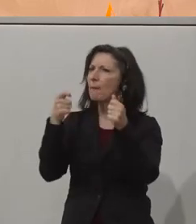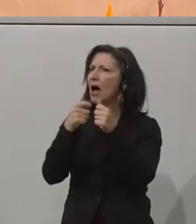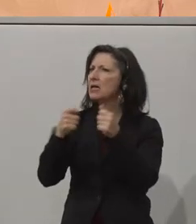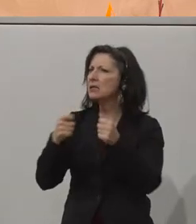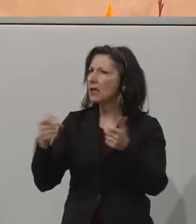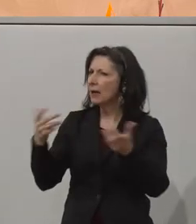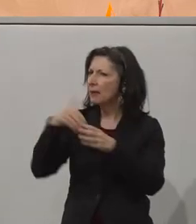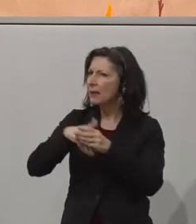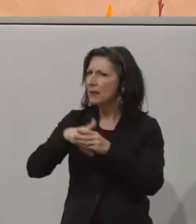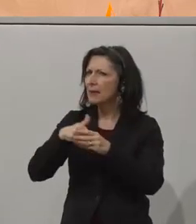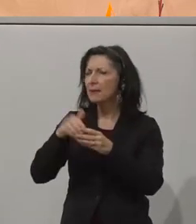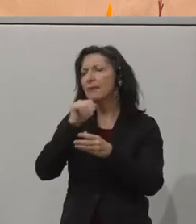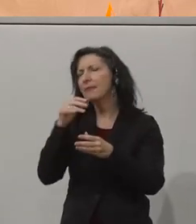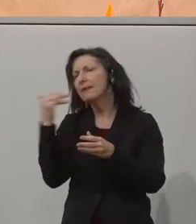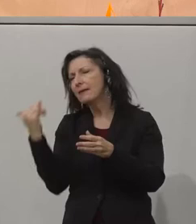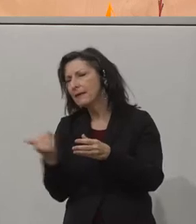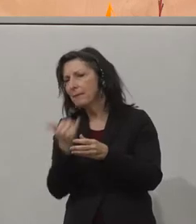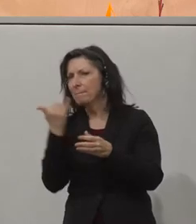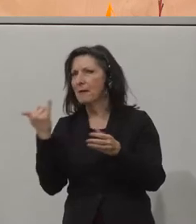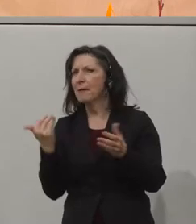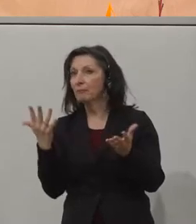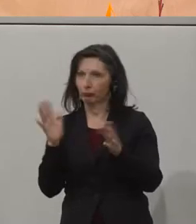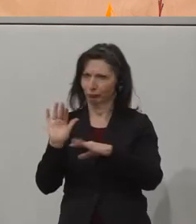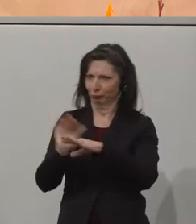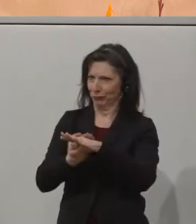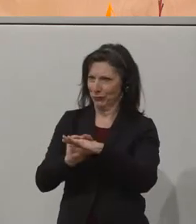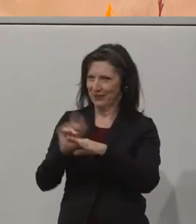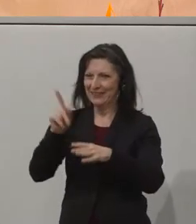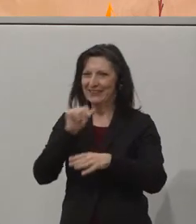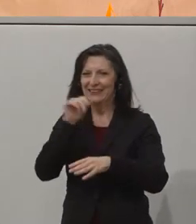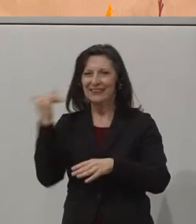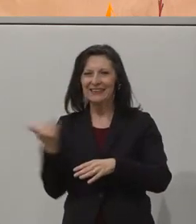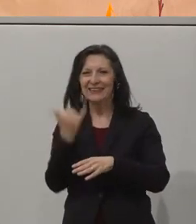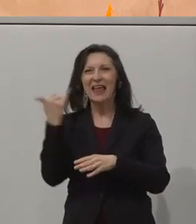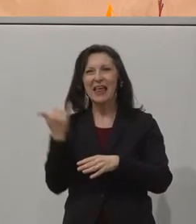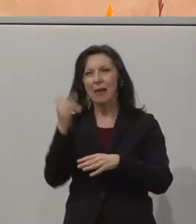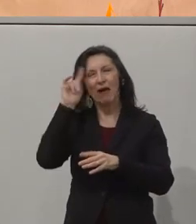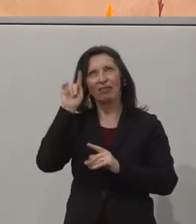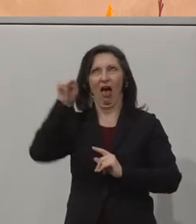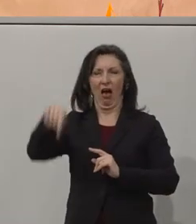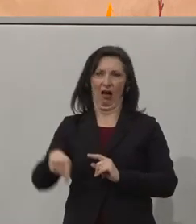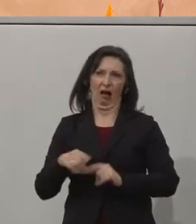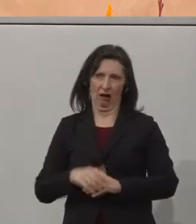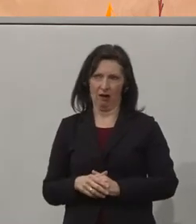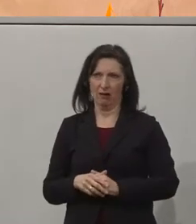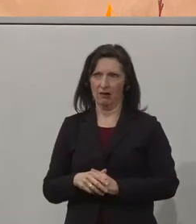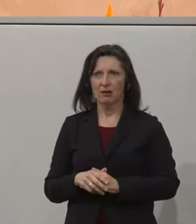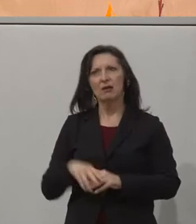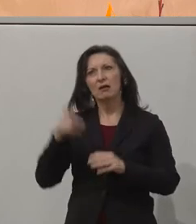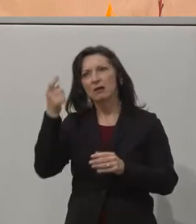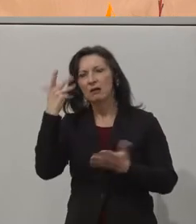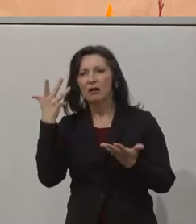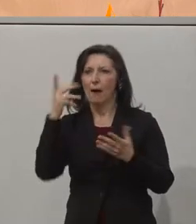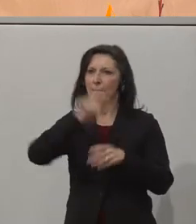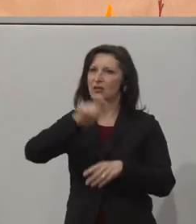Berücksichtigung finden, wenn es darum geht, dass man gezielt Menschen mit